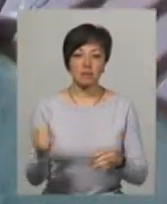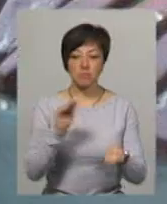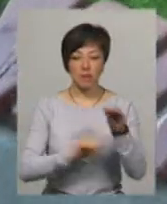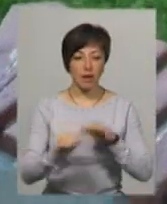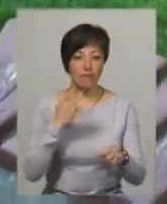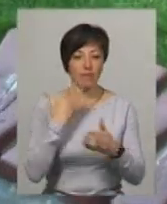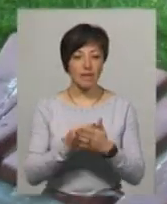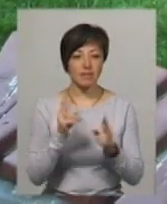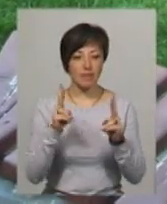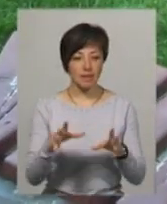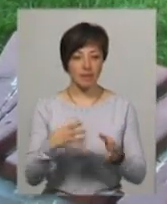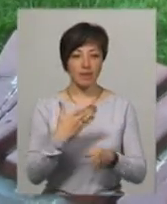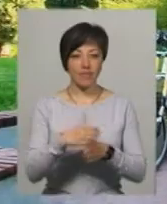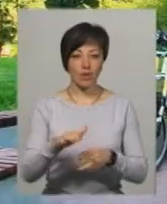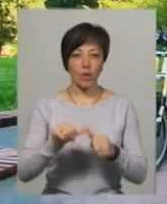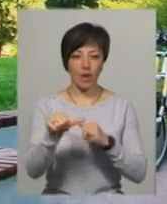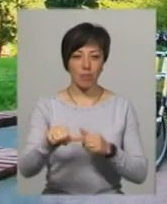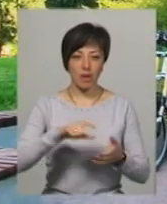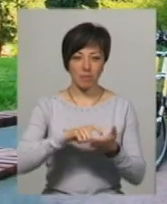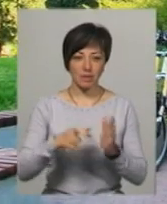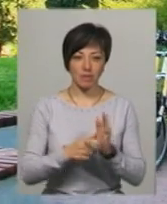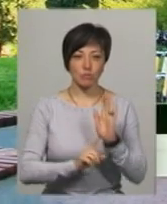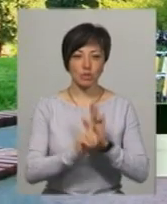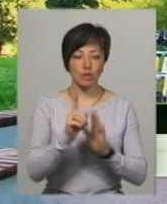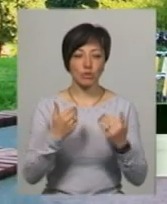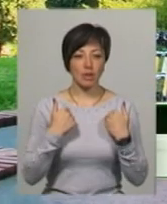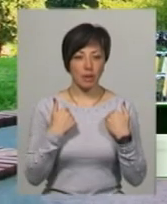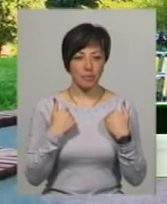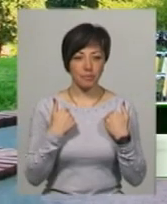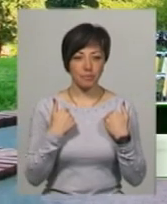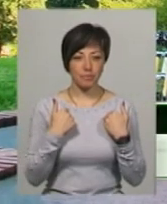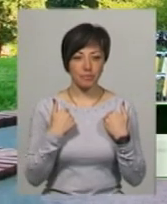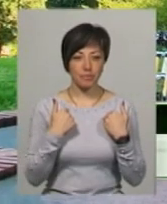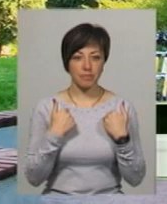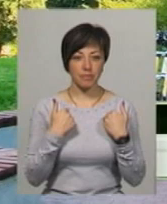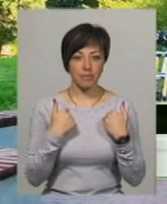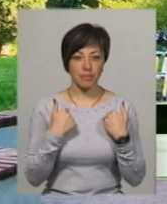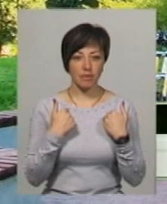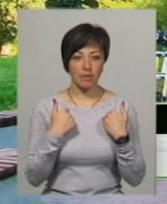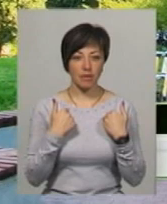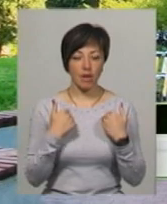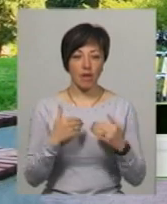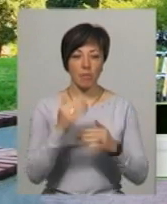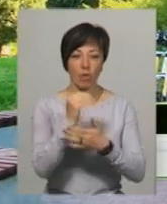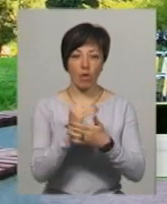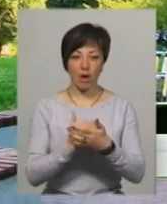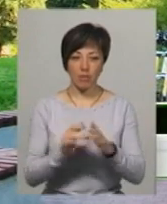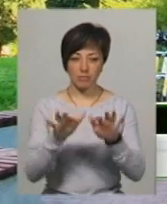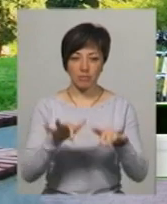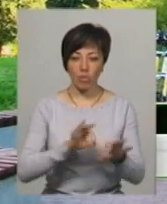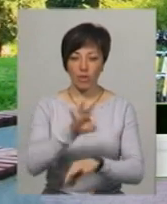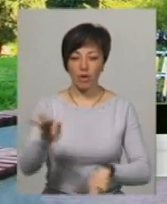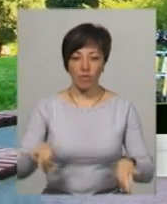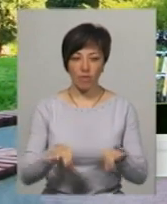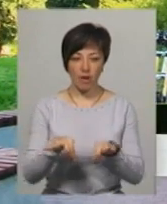у власній квартирі. Для цього виділив окрему кімнату. Початку я конструював його в програмі, моделював раму,